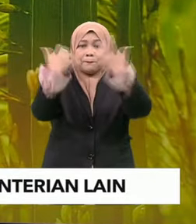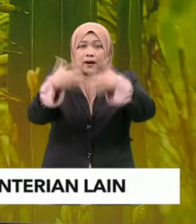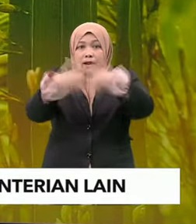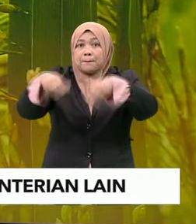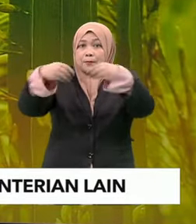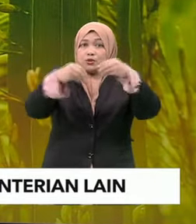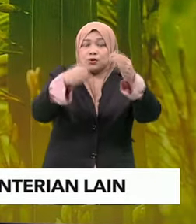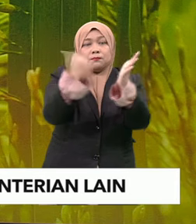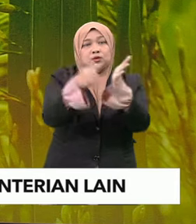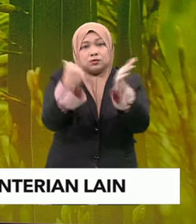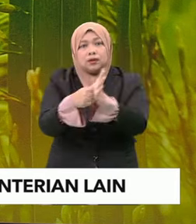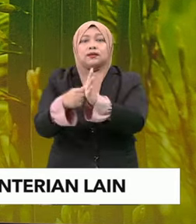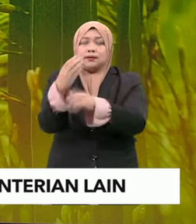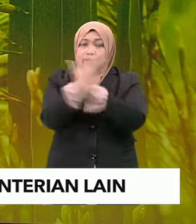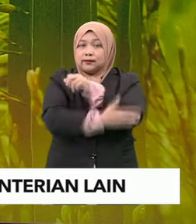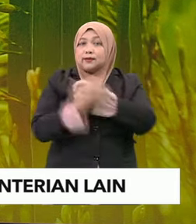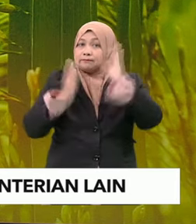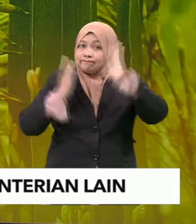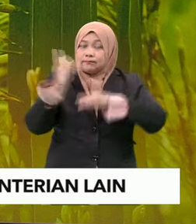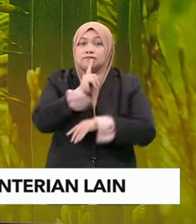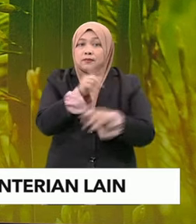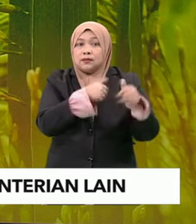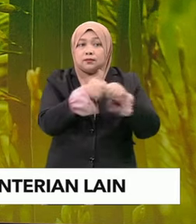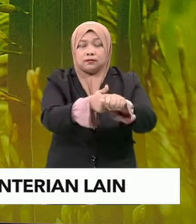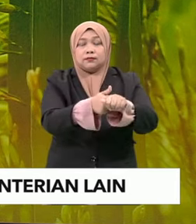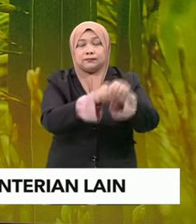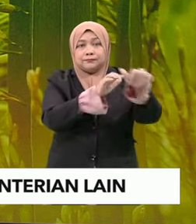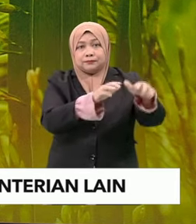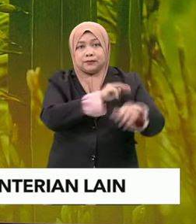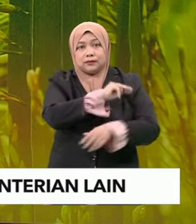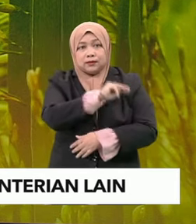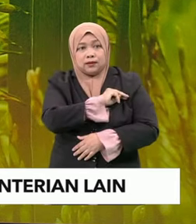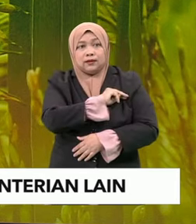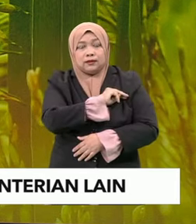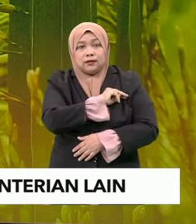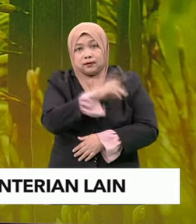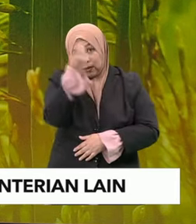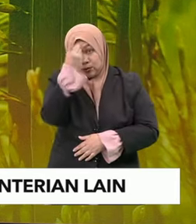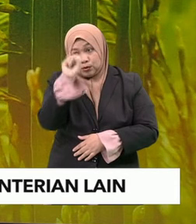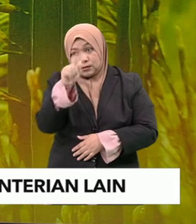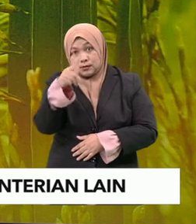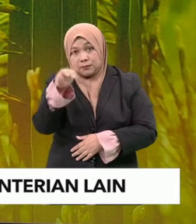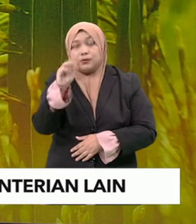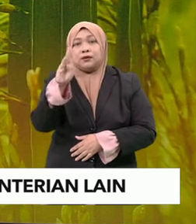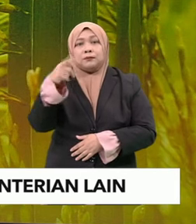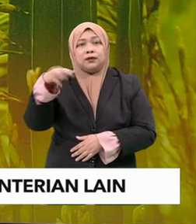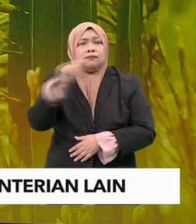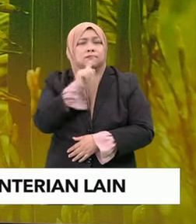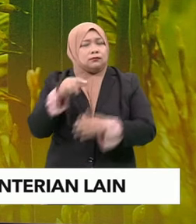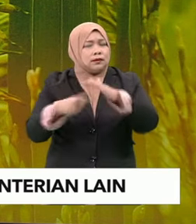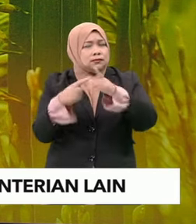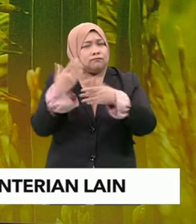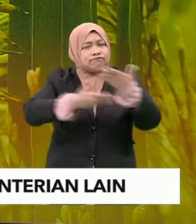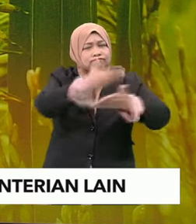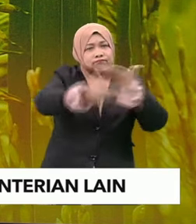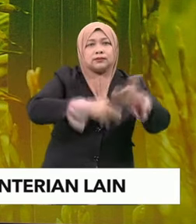peruncit di negara ini. Menurut Menteri Pertanian dan Keterjaminan Makanan KPKM, Datuk Seri Muhammad Sabu, proses dasar itu mengambil